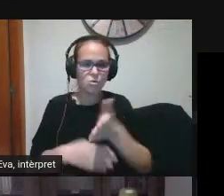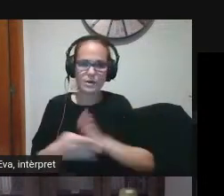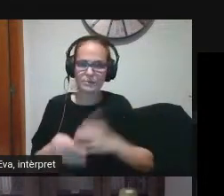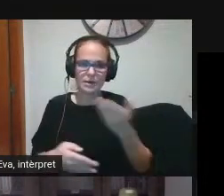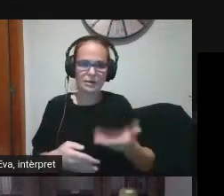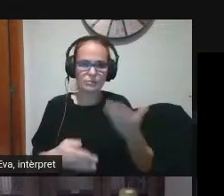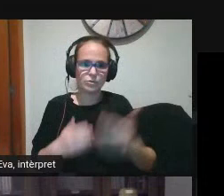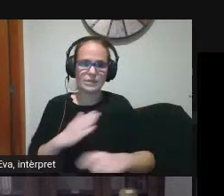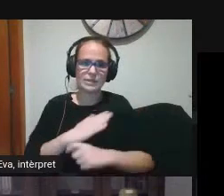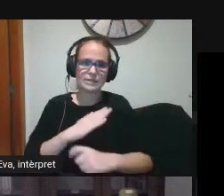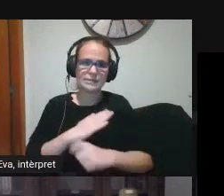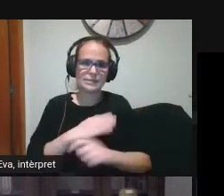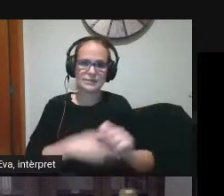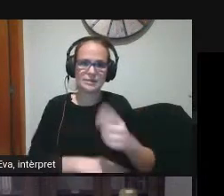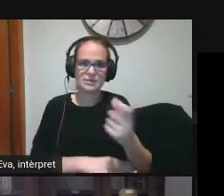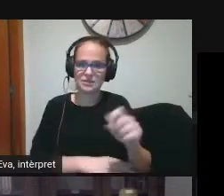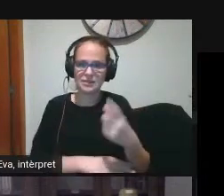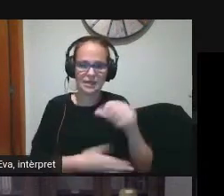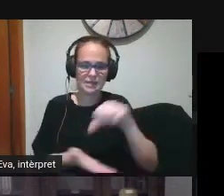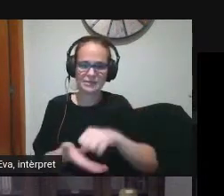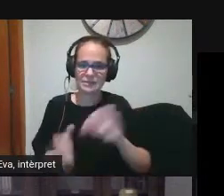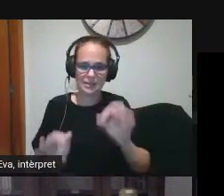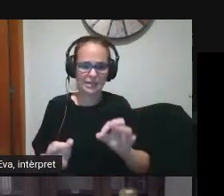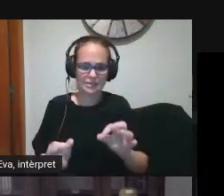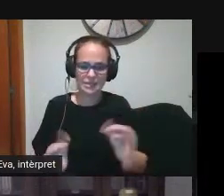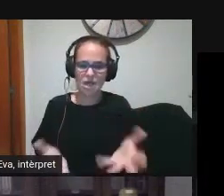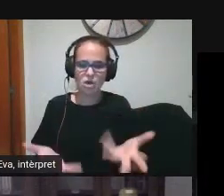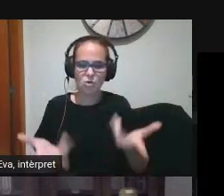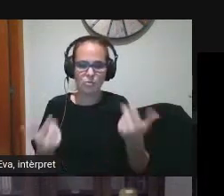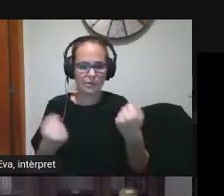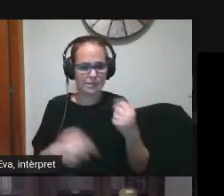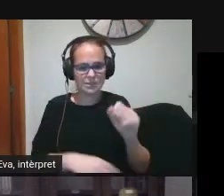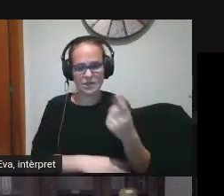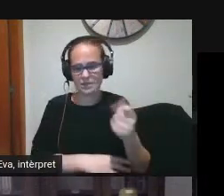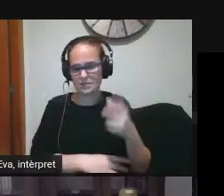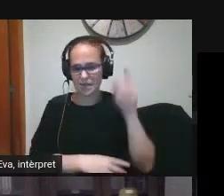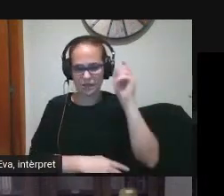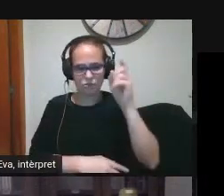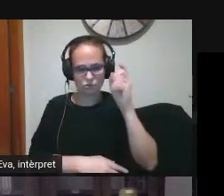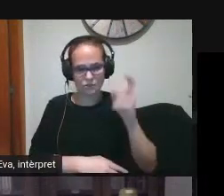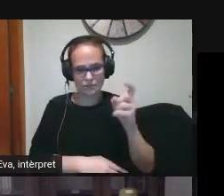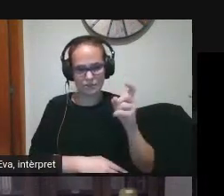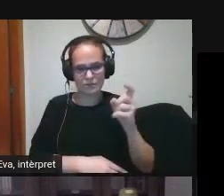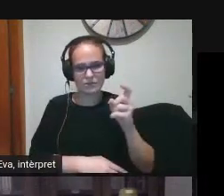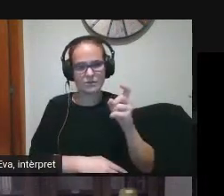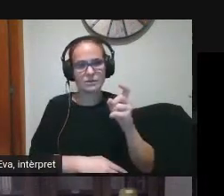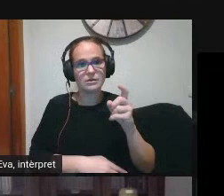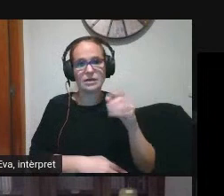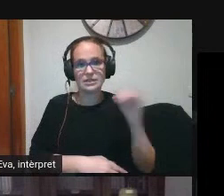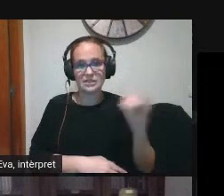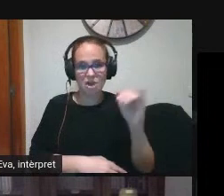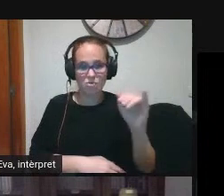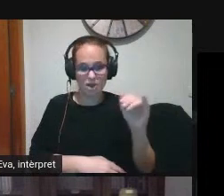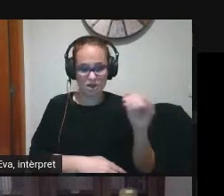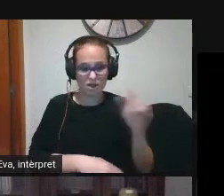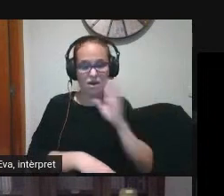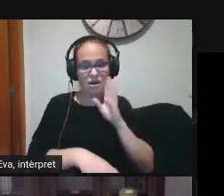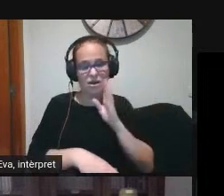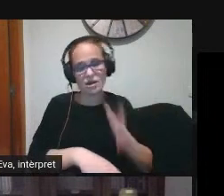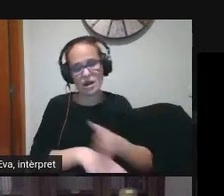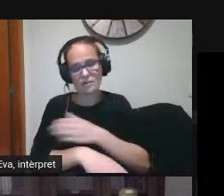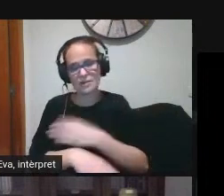és la competència digital del docent el Jaume abans llançava una pregunta podem aconseguir centres digitalment